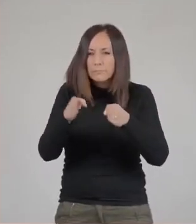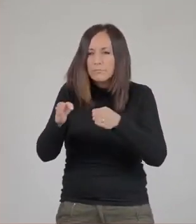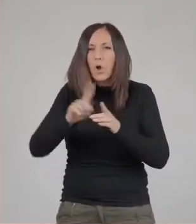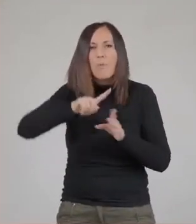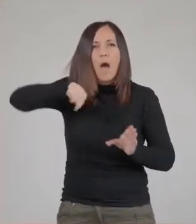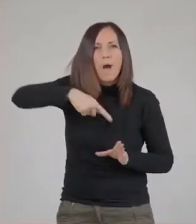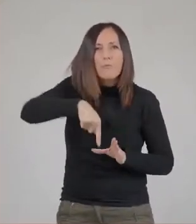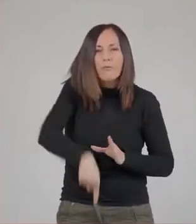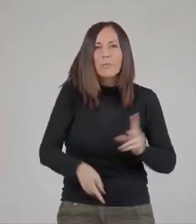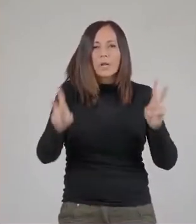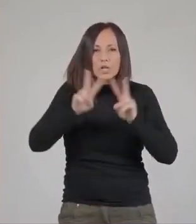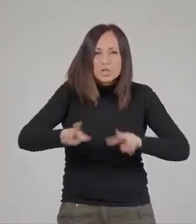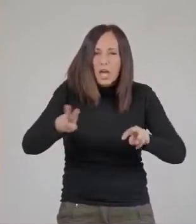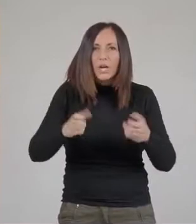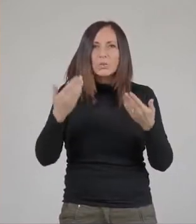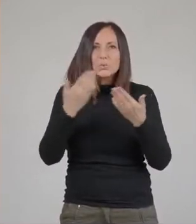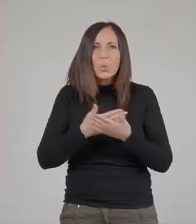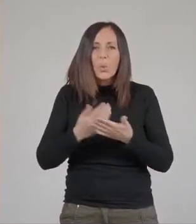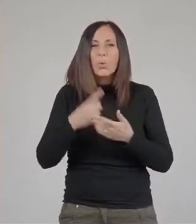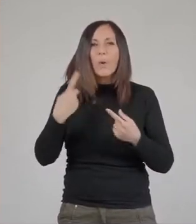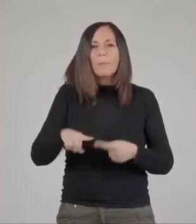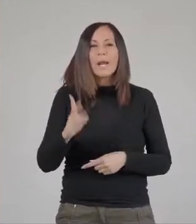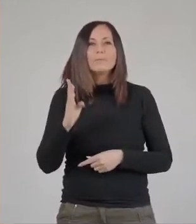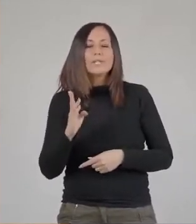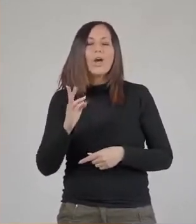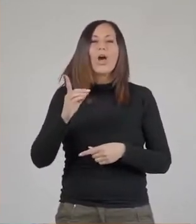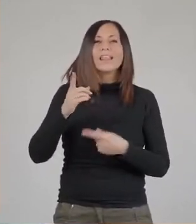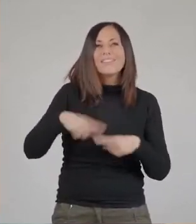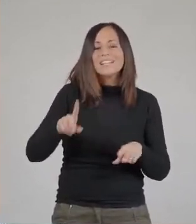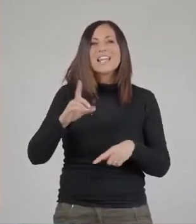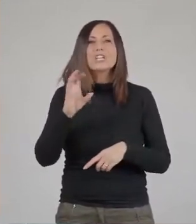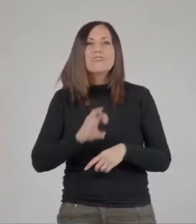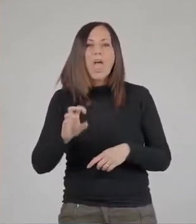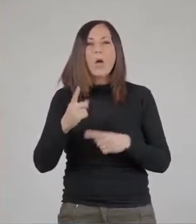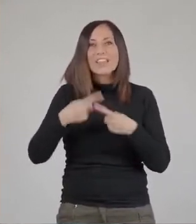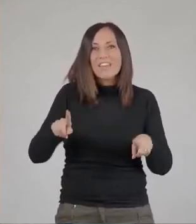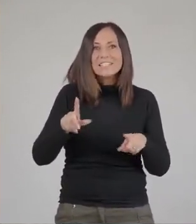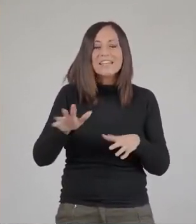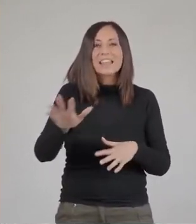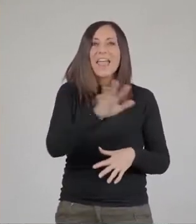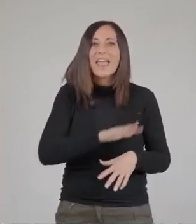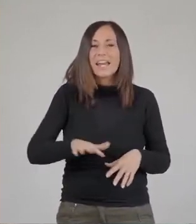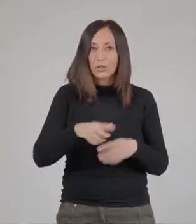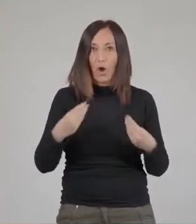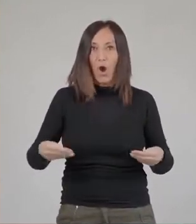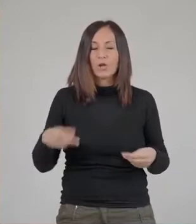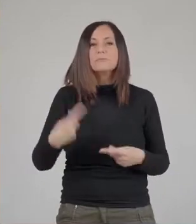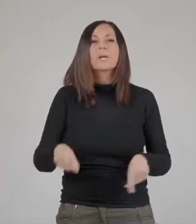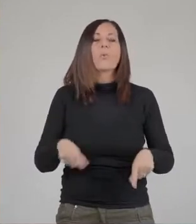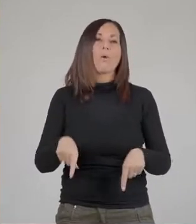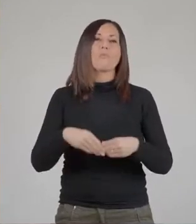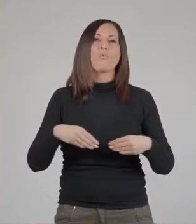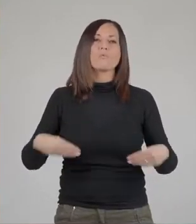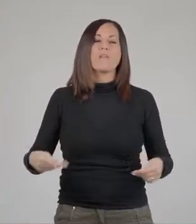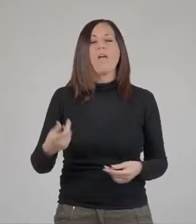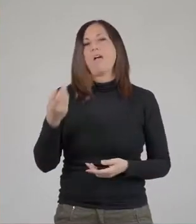approfondire ricerche e studi sulla biodiversità e sulla geodiversità di un territorio. Per questo i musei di storia